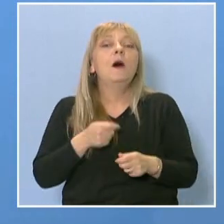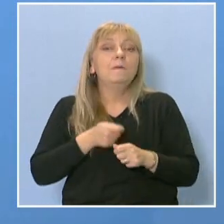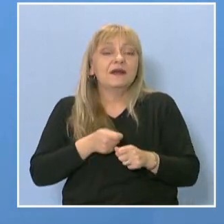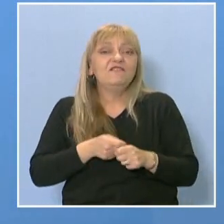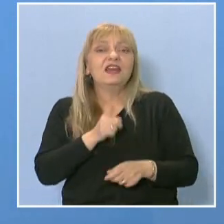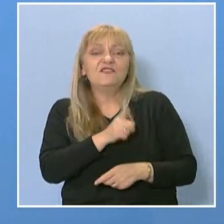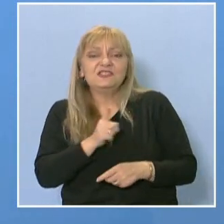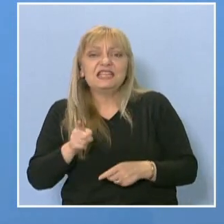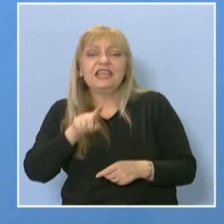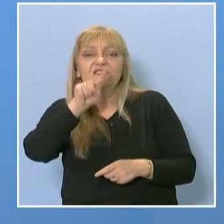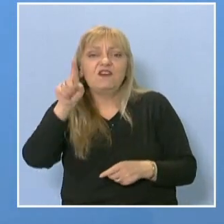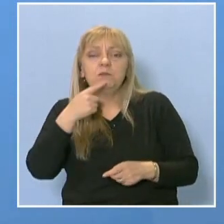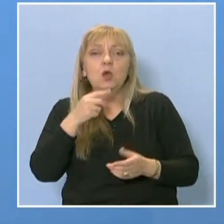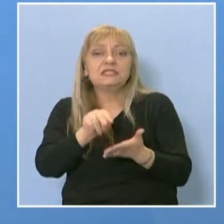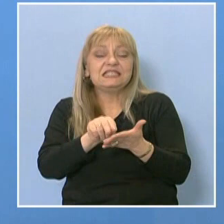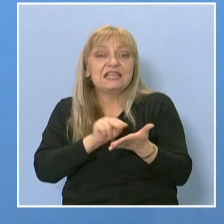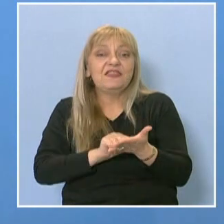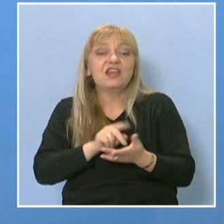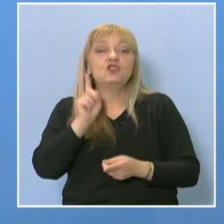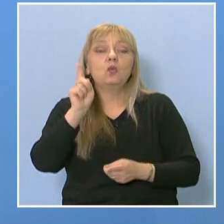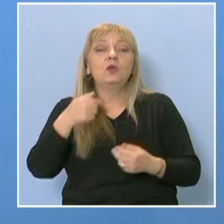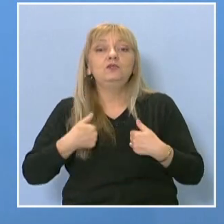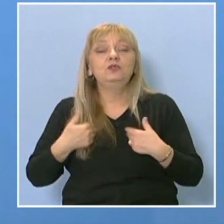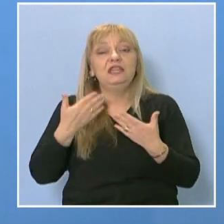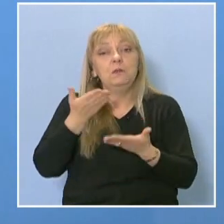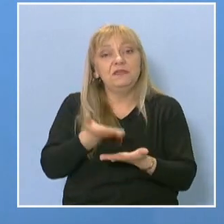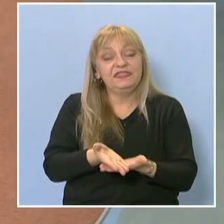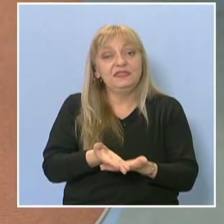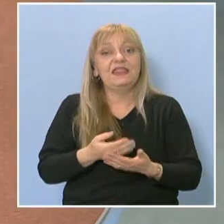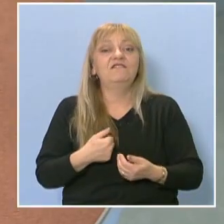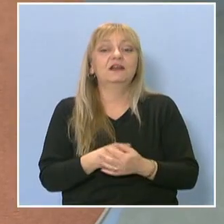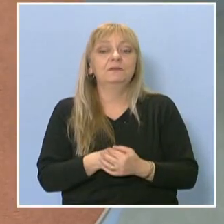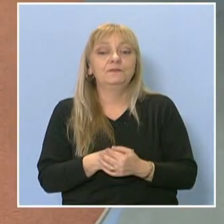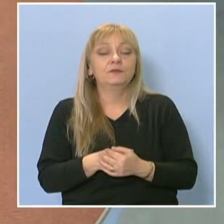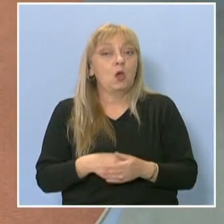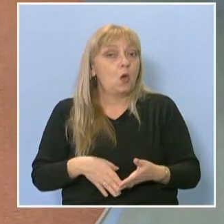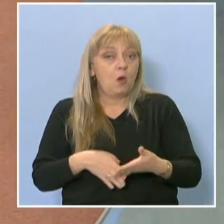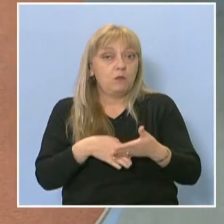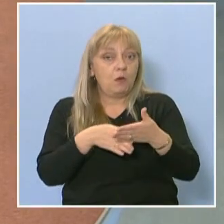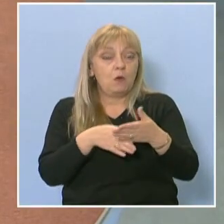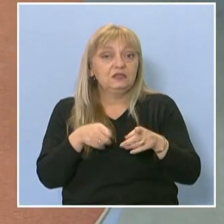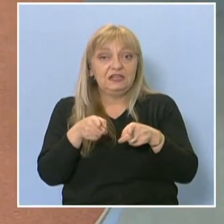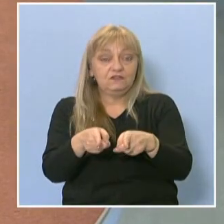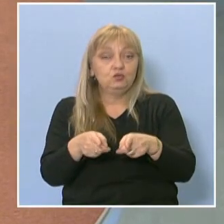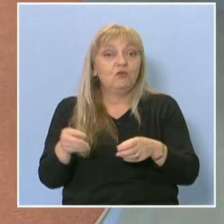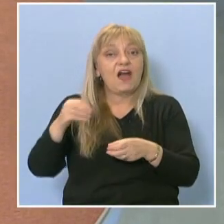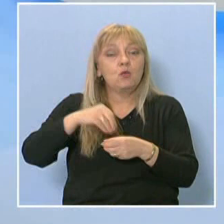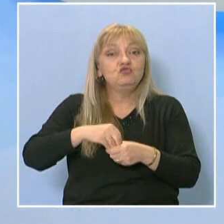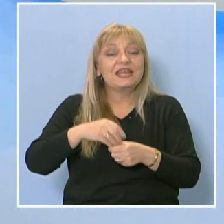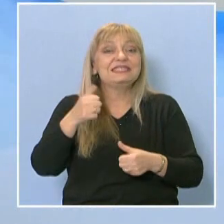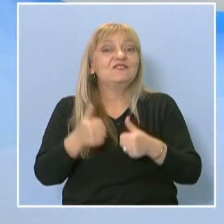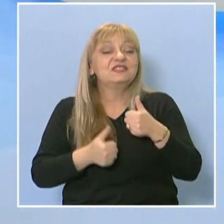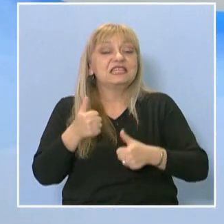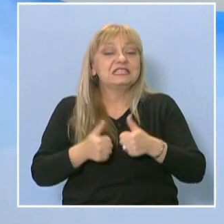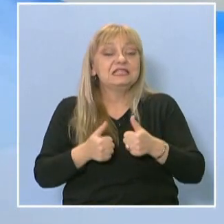въпрос и всяка задачка, която ние, менторите, им поставяхме. Помогна ли ви това участие в състезанието,